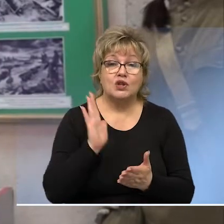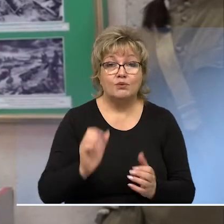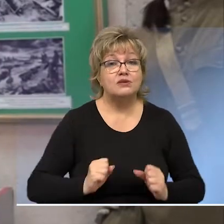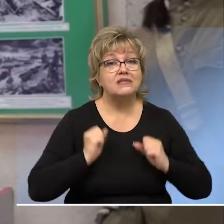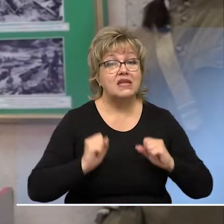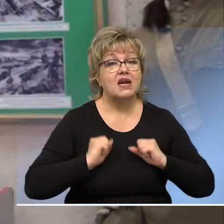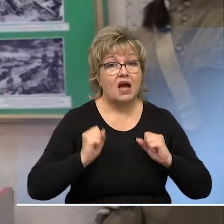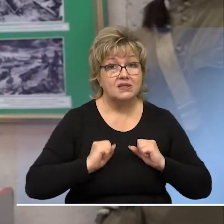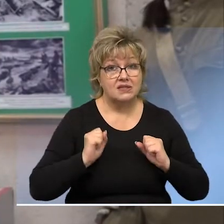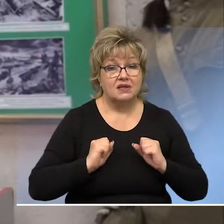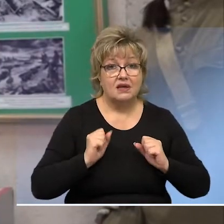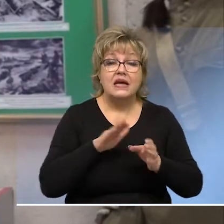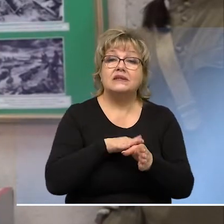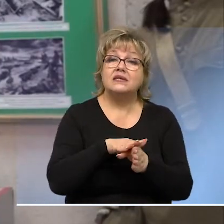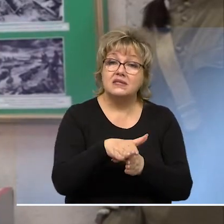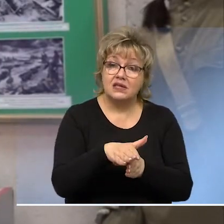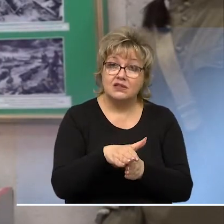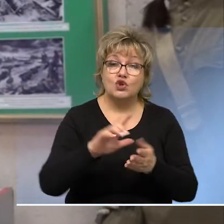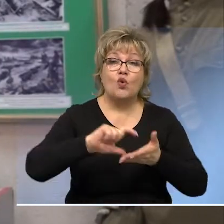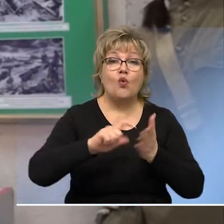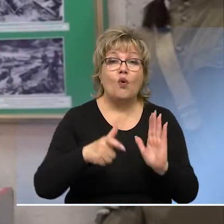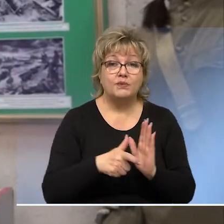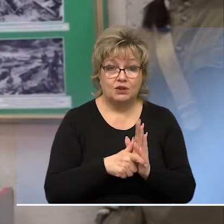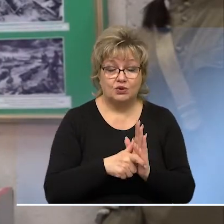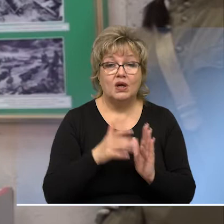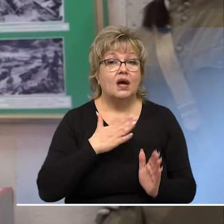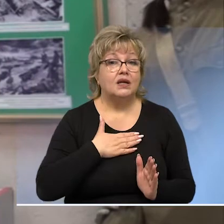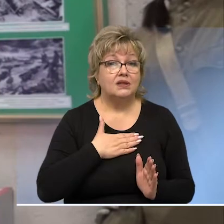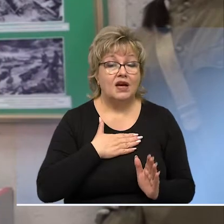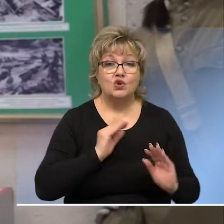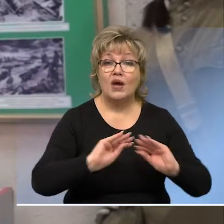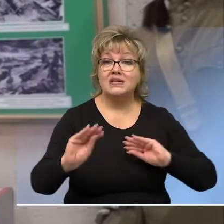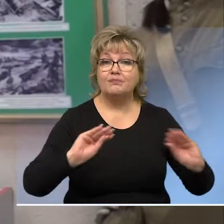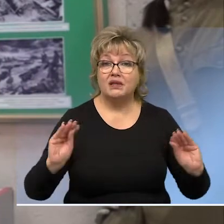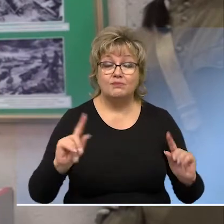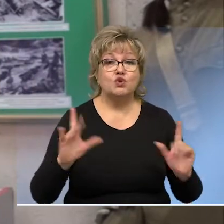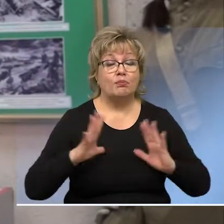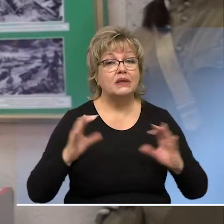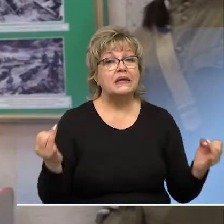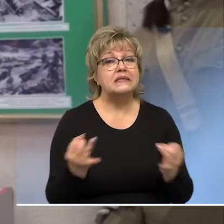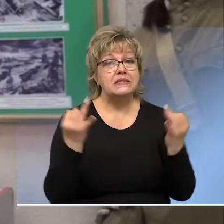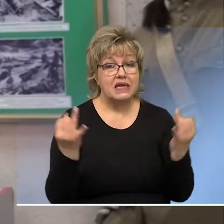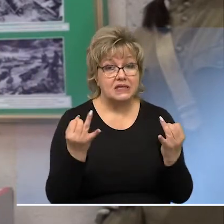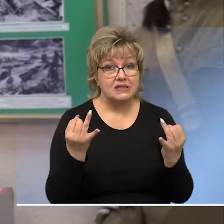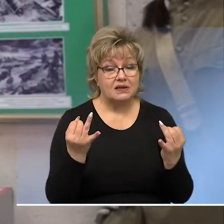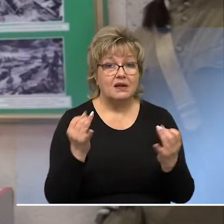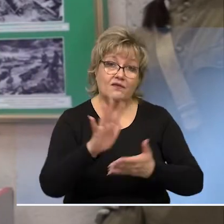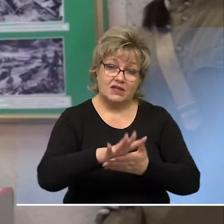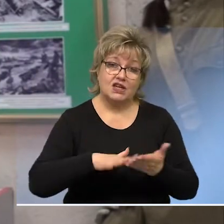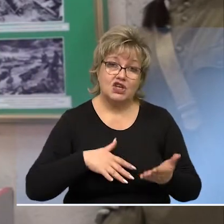конечно же, будем стараться насытить комнату нашу экспонатами, чтобы было интересно